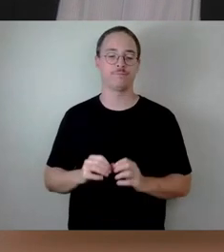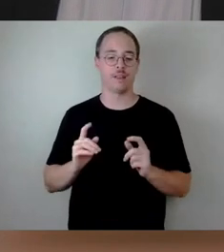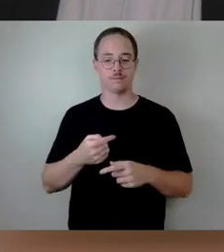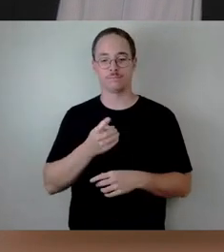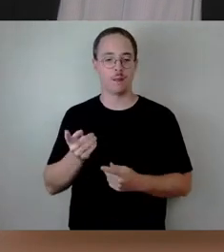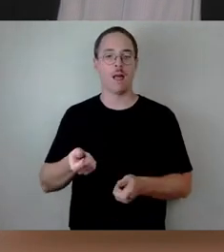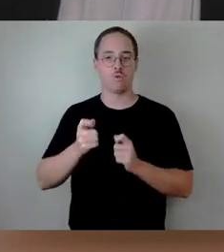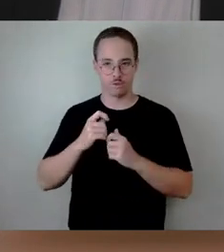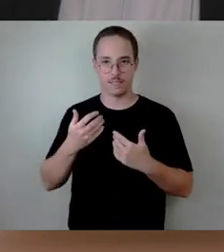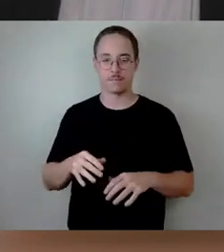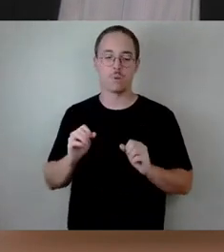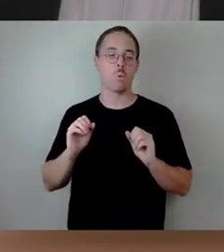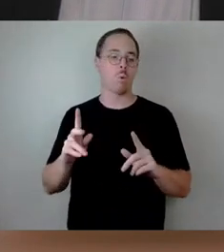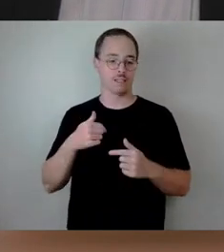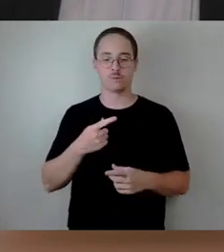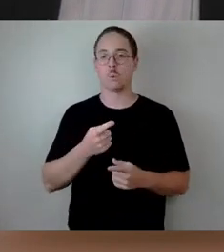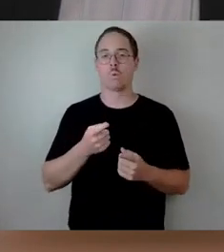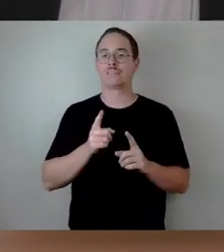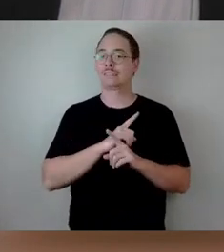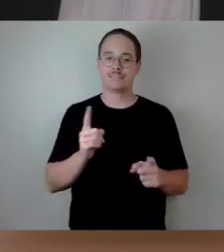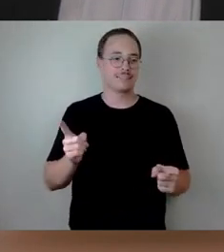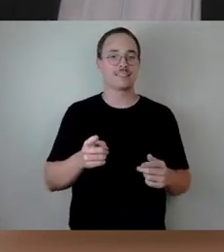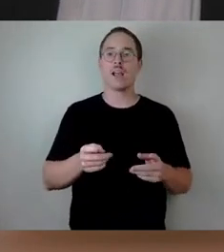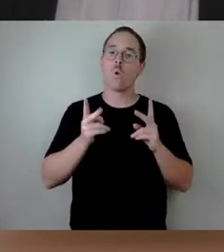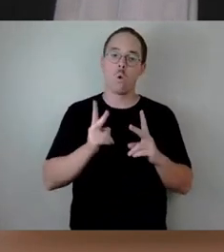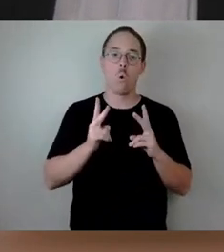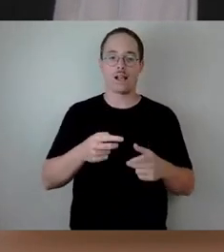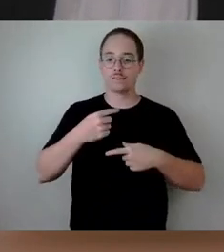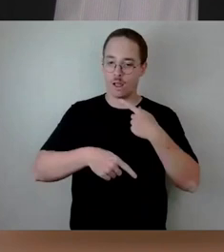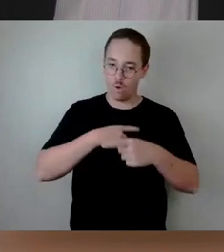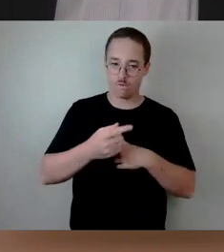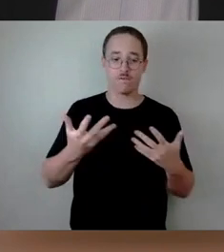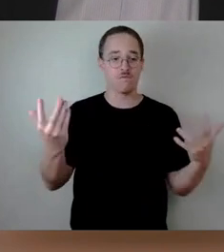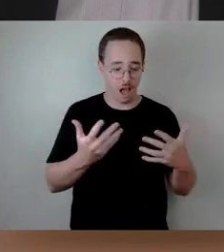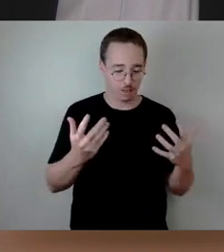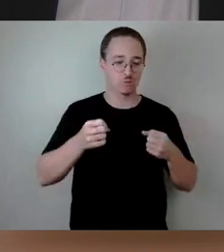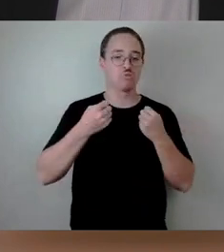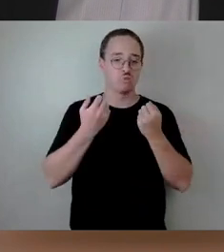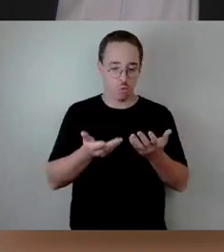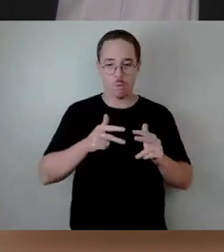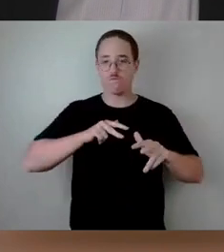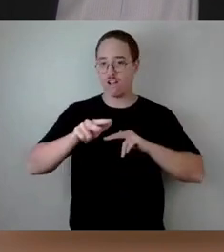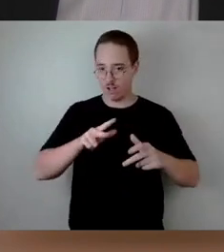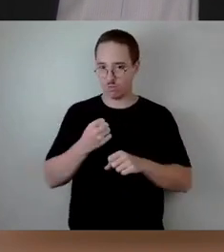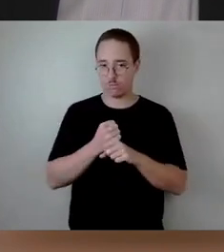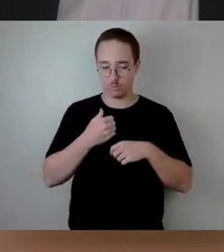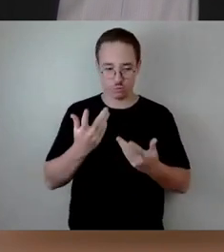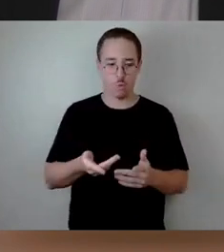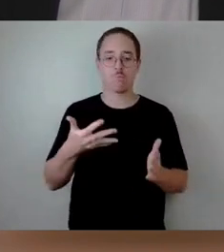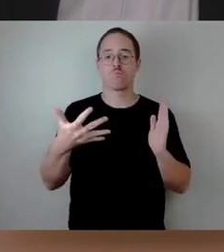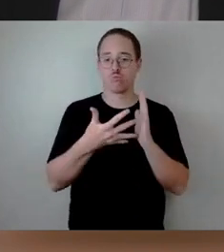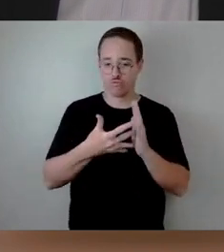nicht korrekt gelaufen ist, so handelt Verwaltung. Und dem das geprüft wird, habe ich auch selber am Stadtrat zugestimmt,